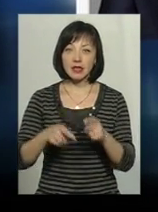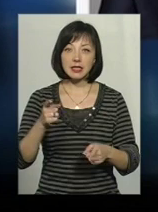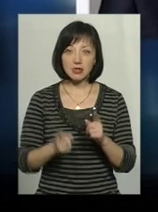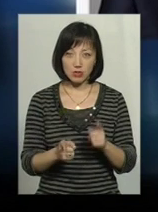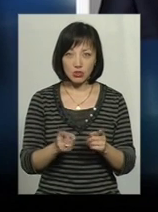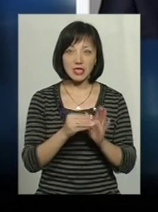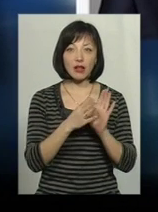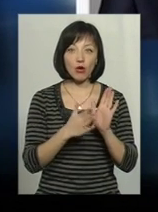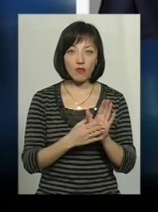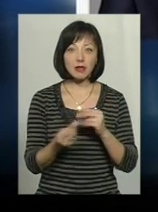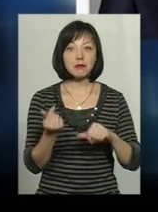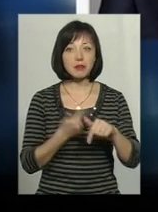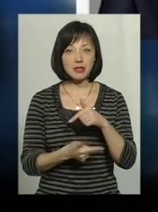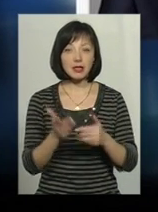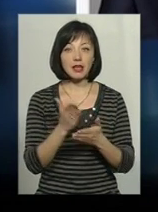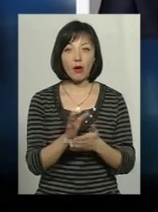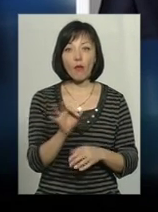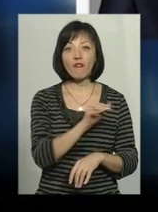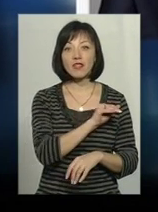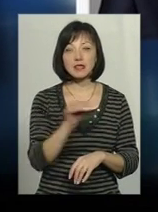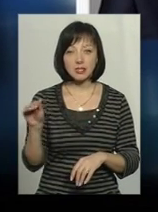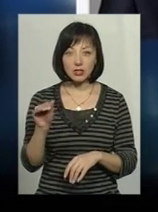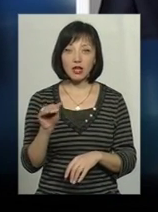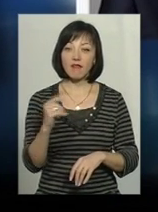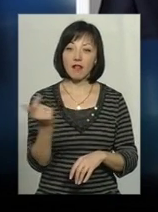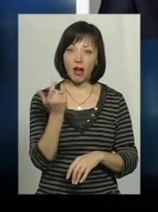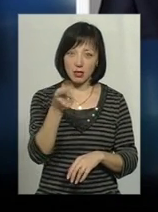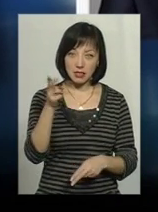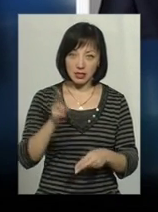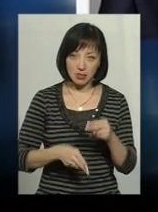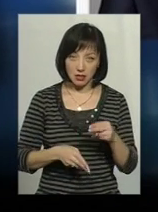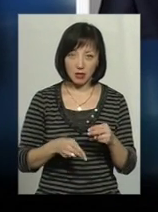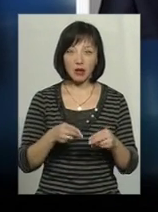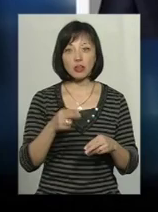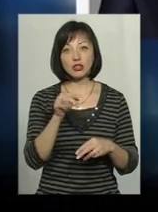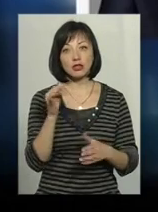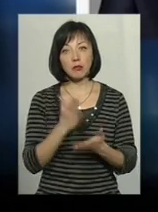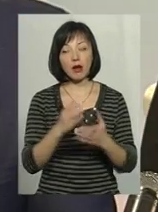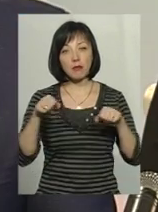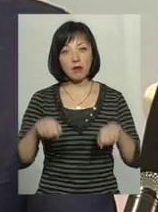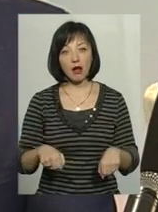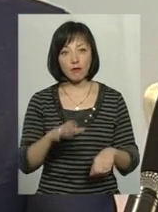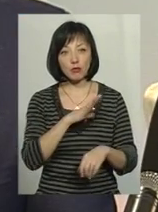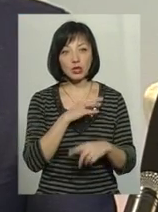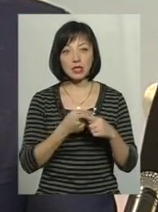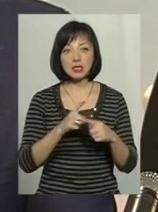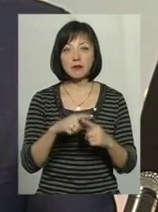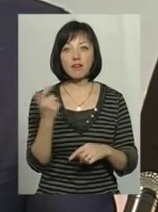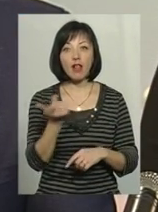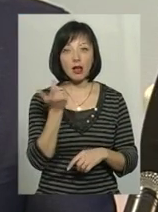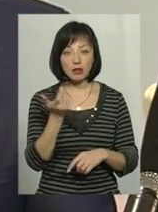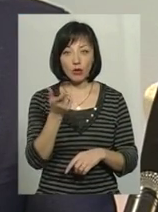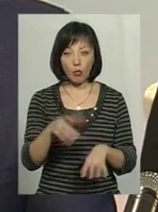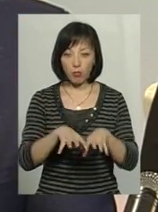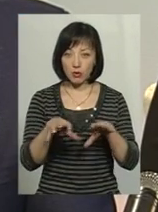візь бізнес задекларований і дійсно є офіційним. Чи є він власником, кінцевим бенефіцаром, чи він має право бути цим власником. Тому що його